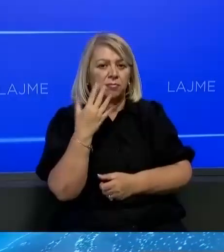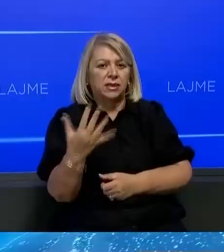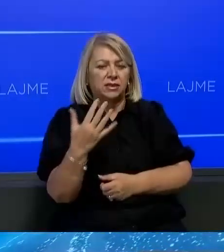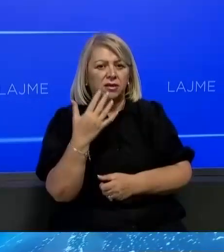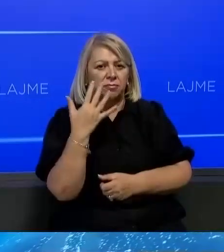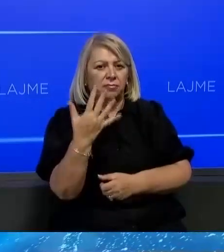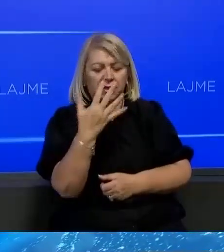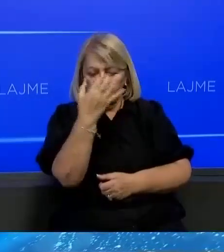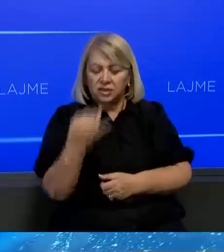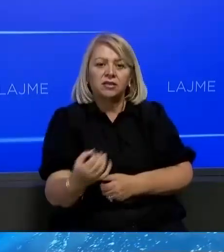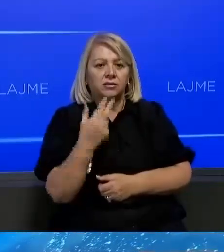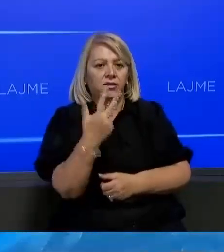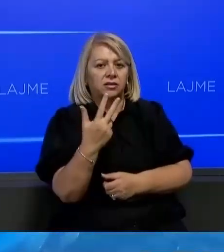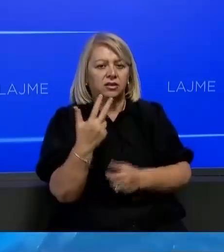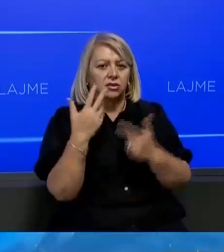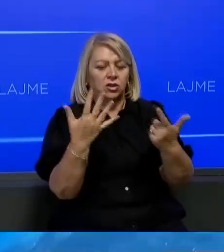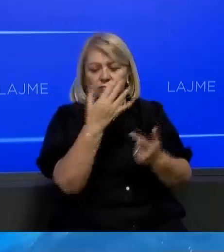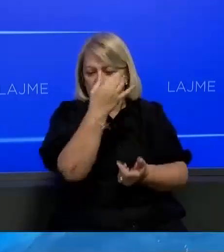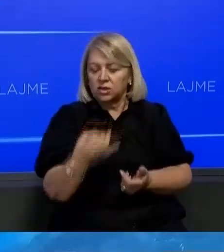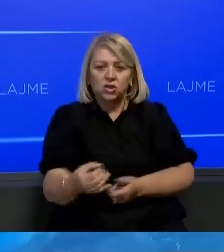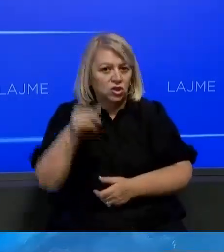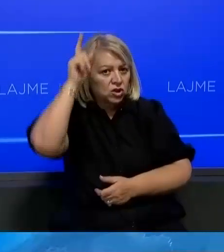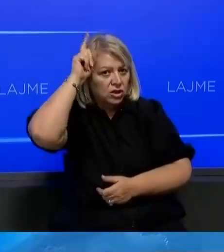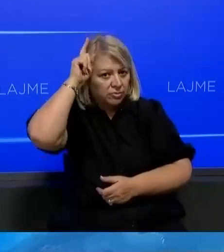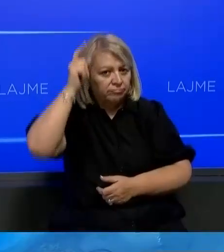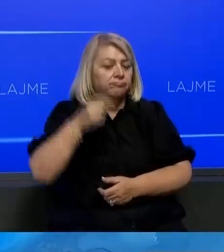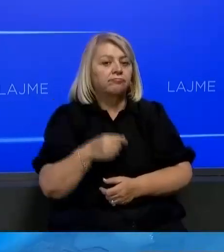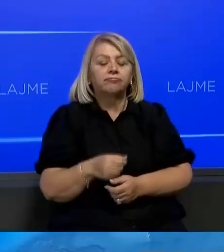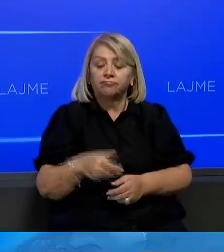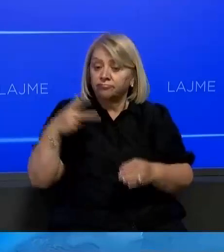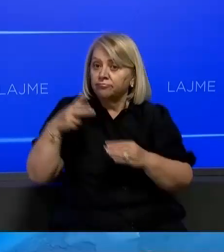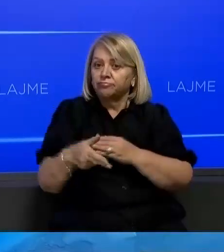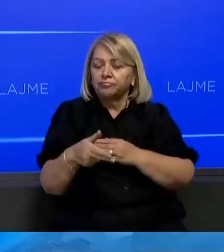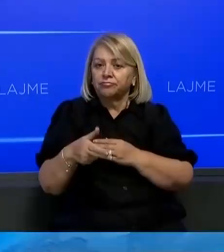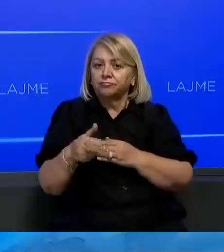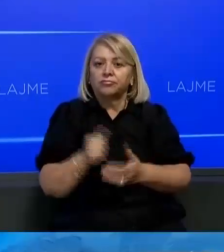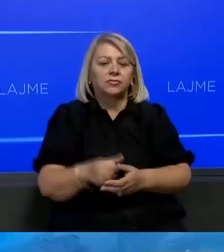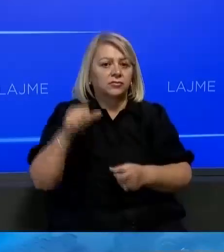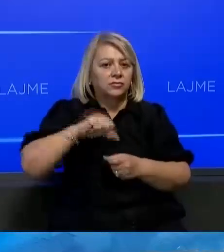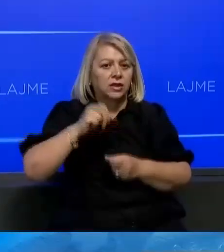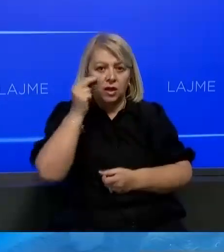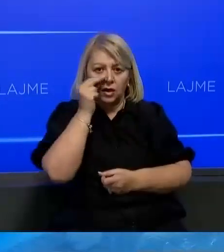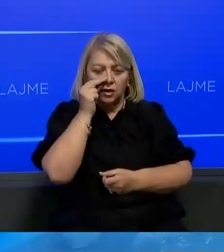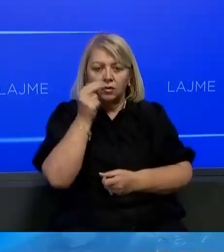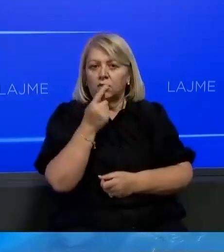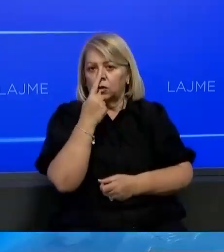35%, duke se Gjermania dëshiron të ndërpret në të rësi përdorimin e gazit nga Rusia.